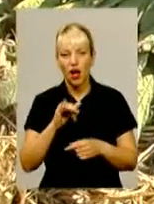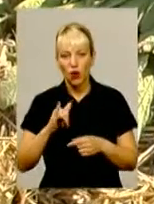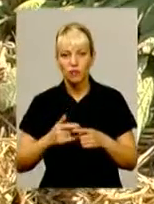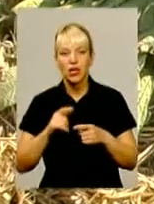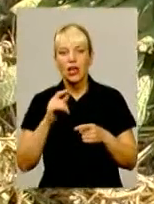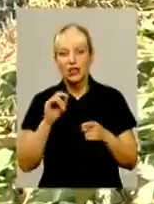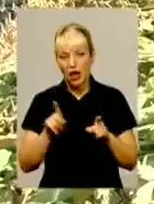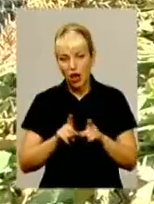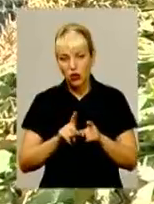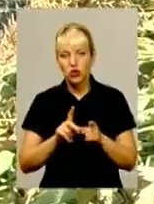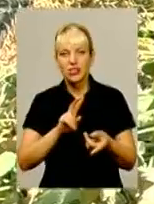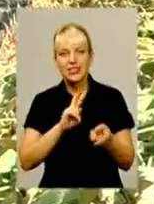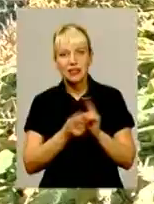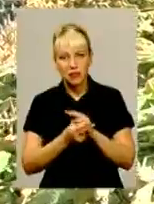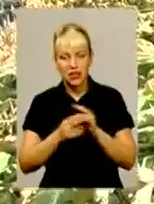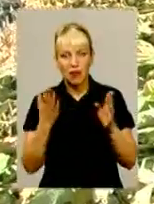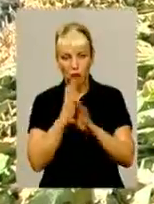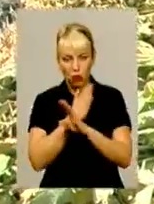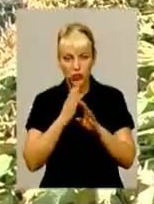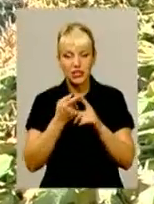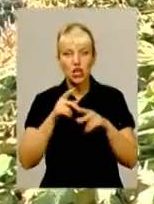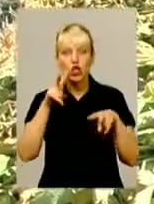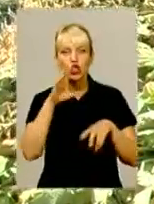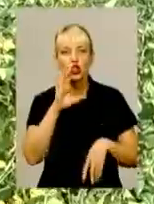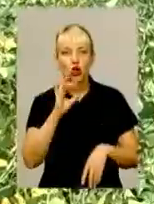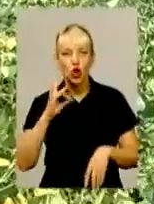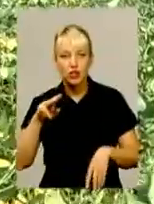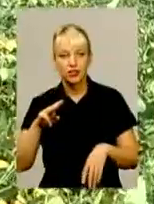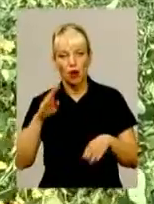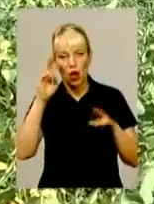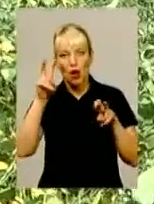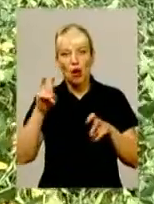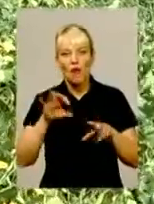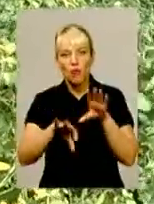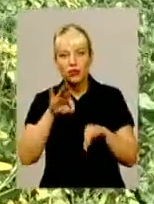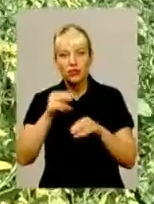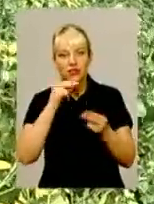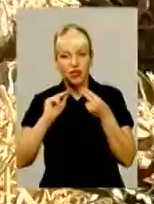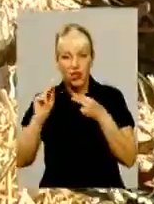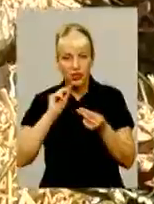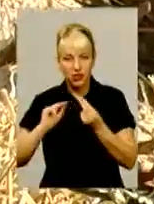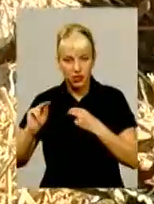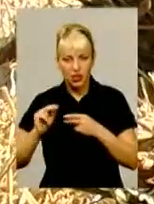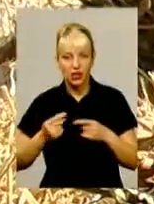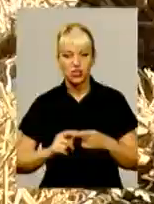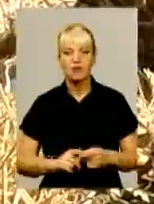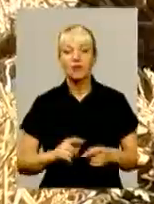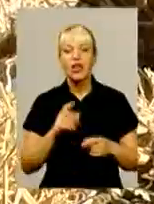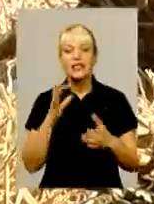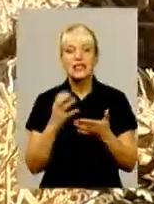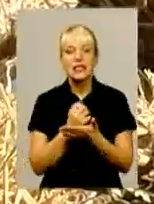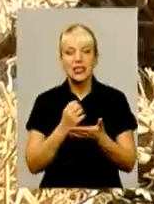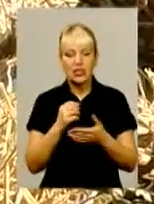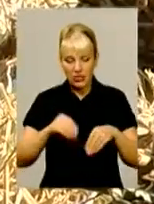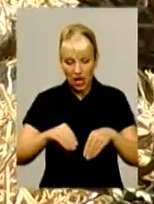три в умовах зміни клімату – сортова політика. В цій корпорації на дослідному полі стежать за сотнями сортів сільськогосподарських культур. І заробляють